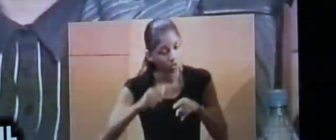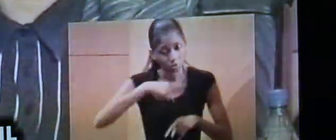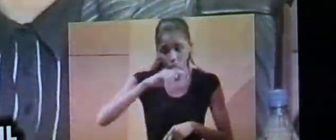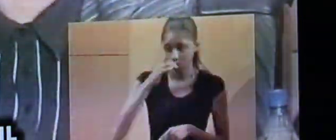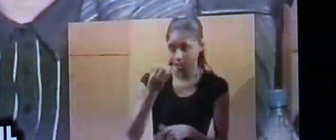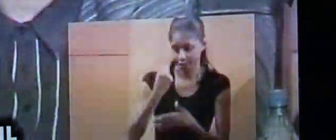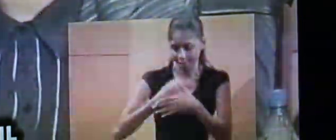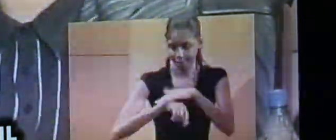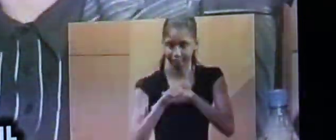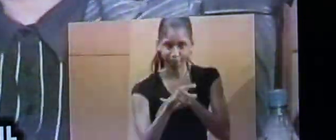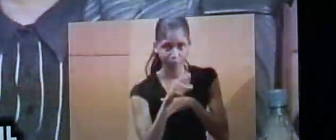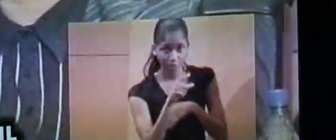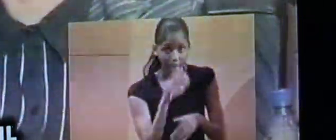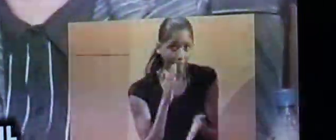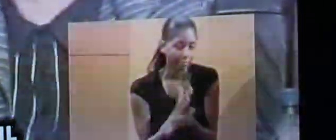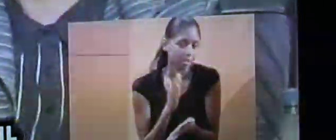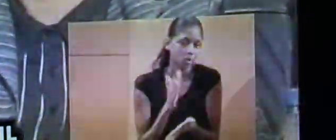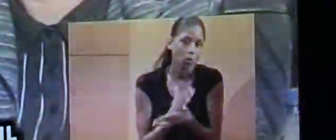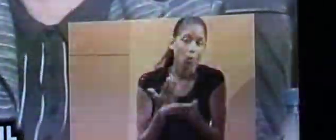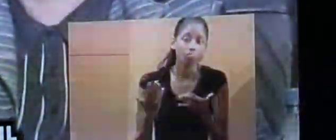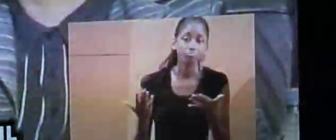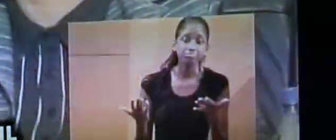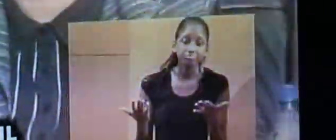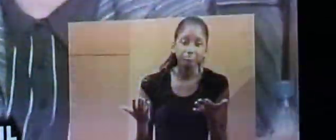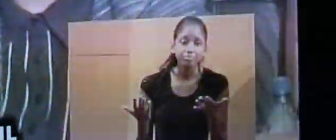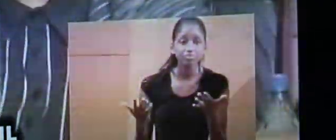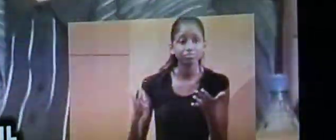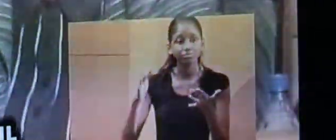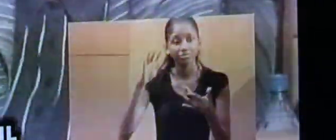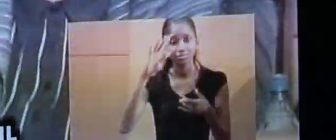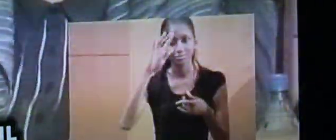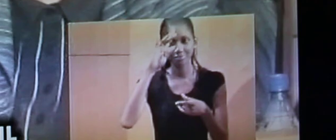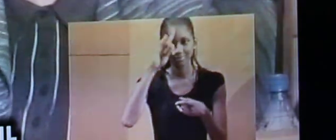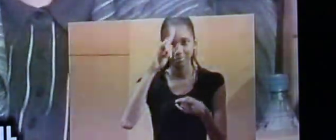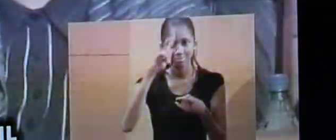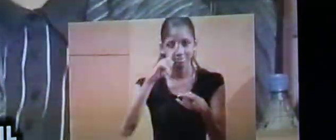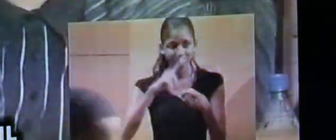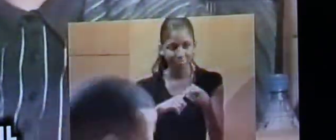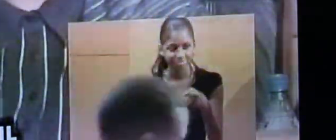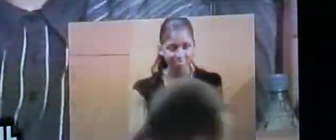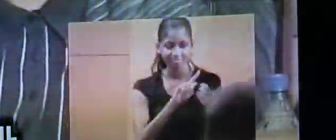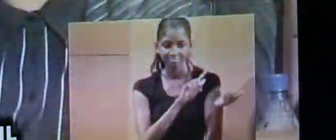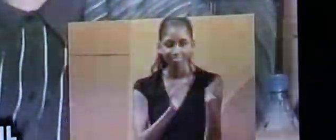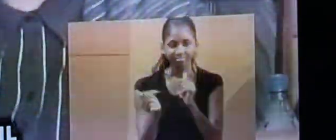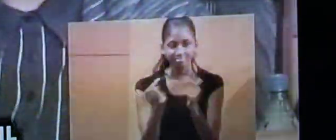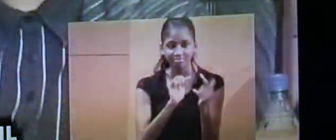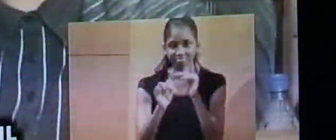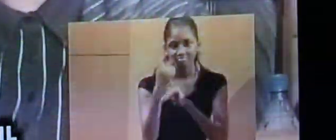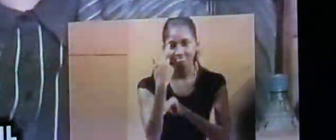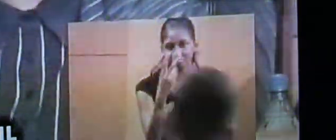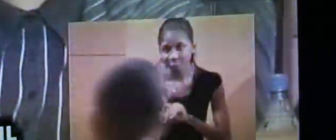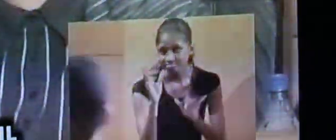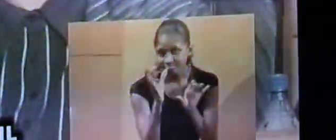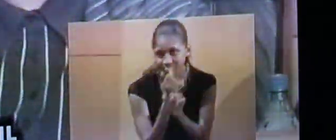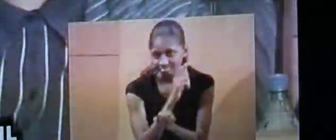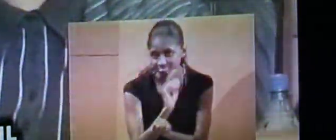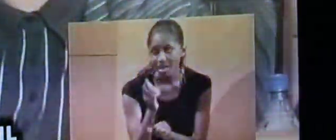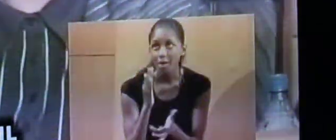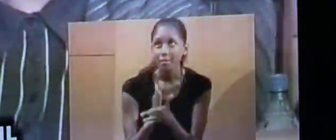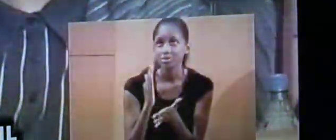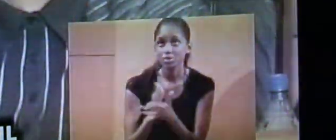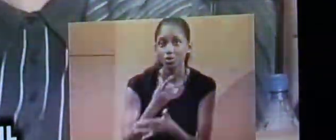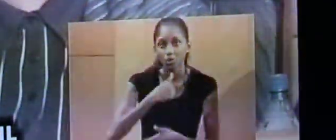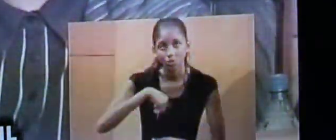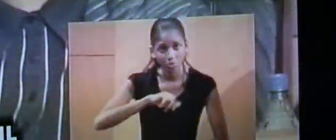parce que ça ferait que le but de votre débat ne serait pas atteint parce qu'effectivement nous